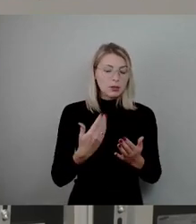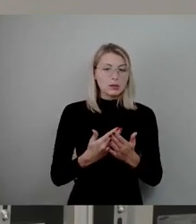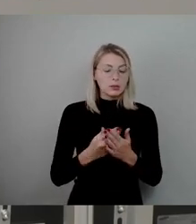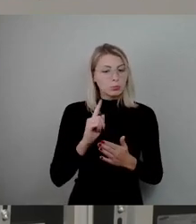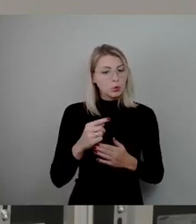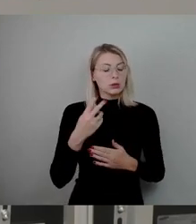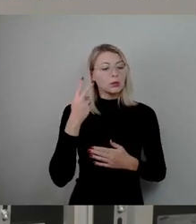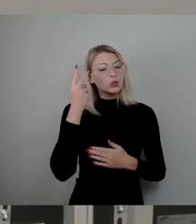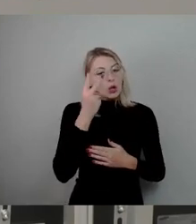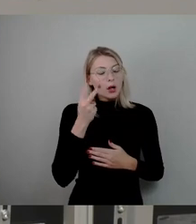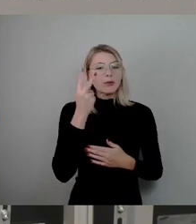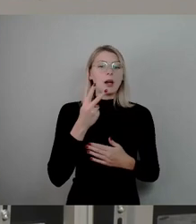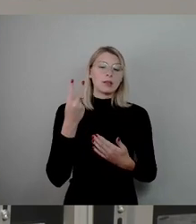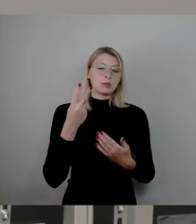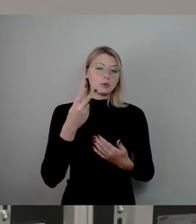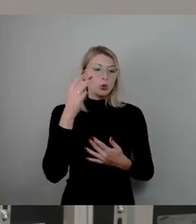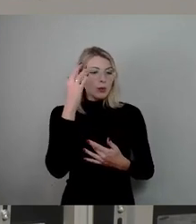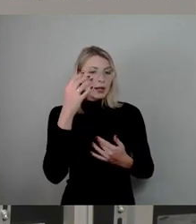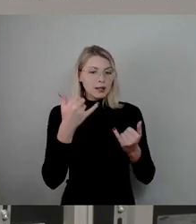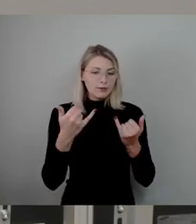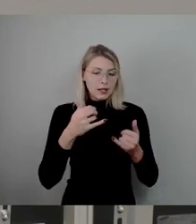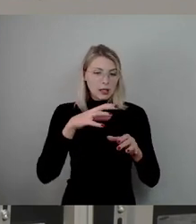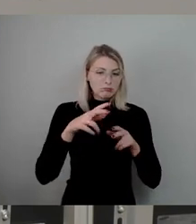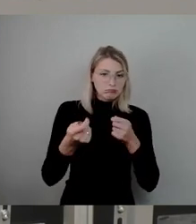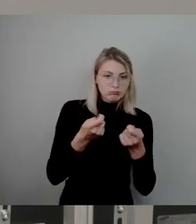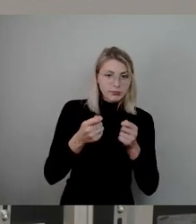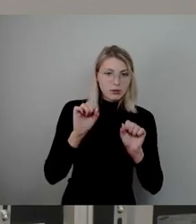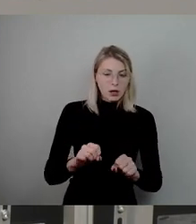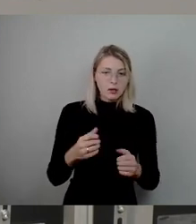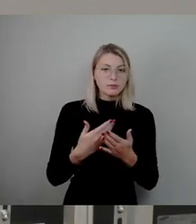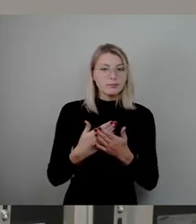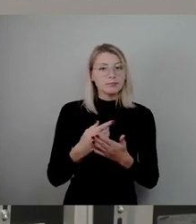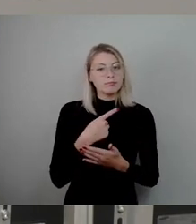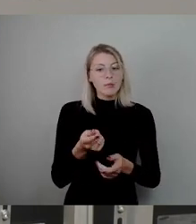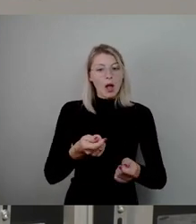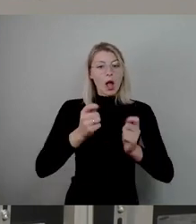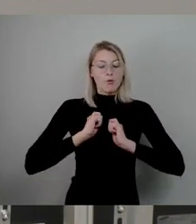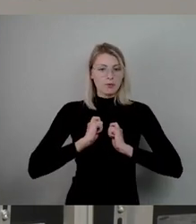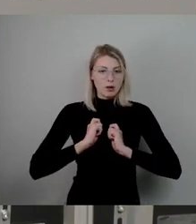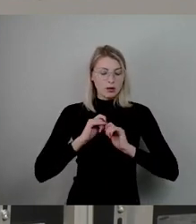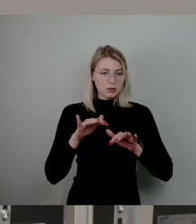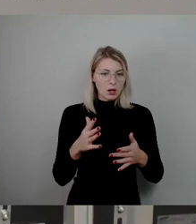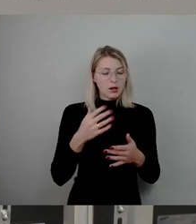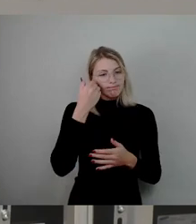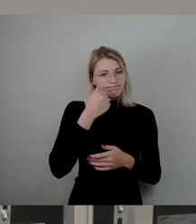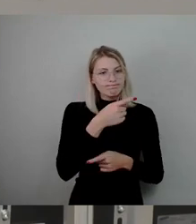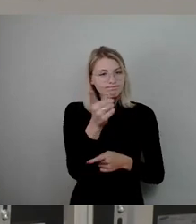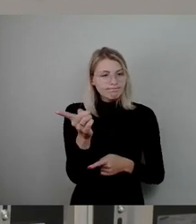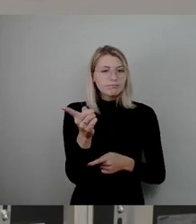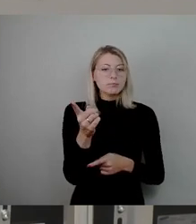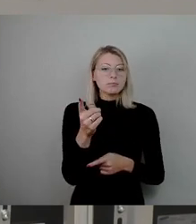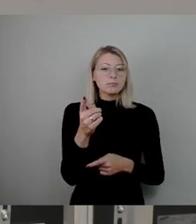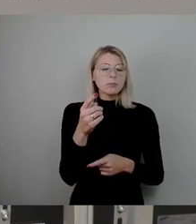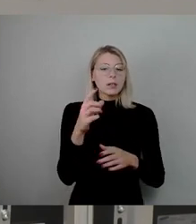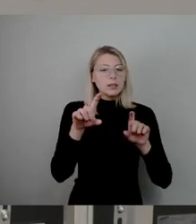diesem Antrag der Verwaltung einen klaren Auftrag. Wir wollen einfach eher sagen, bitte schaut euch dieses Thema intensiver an und geht tatsächlich das